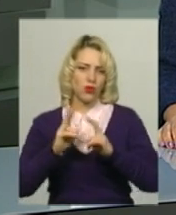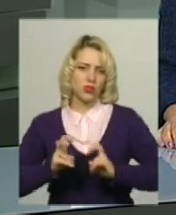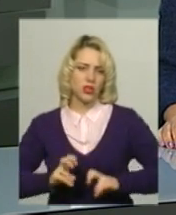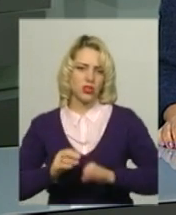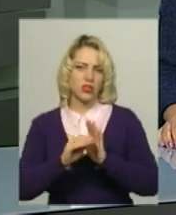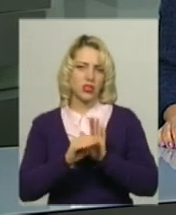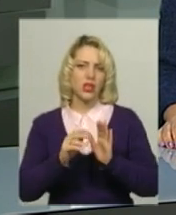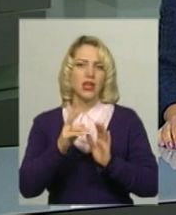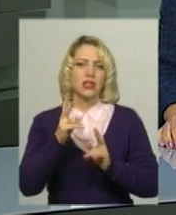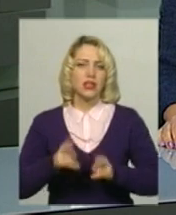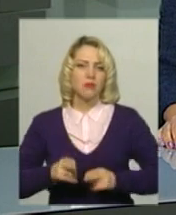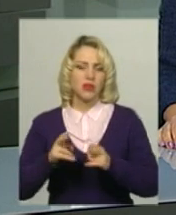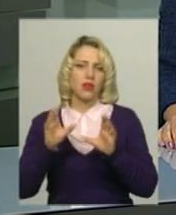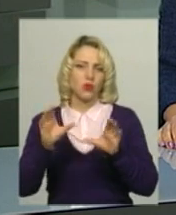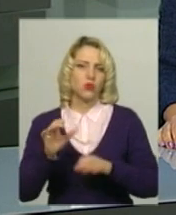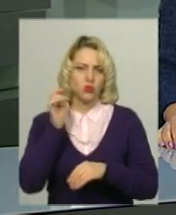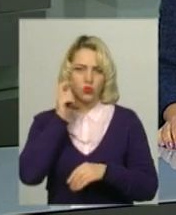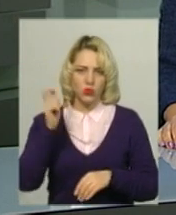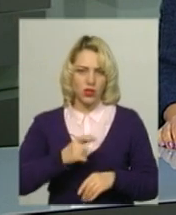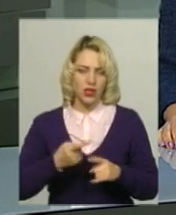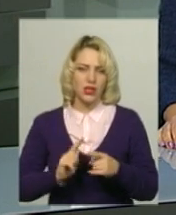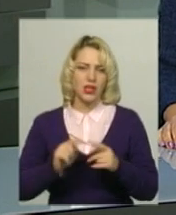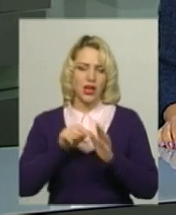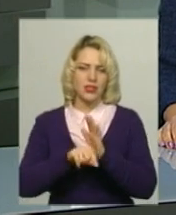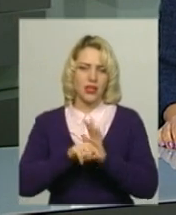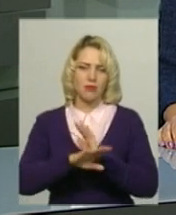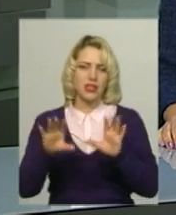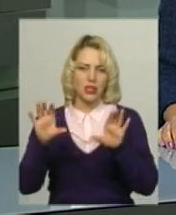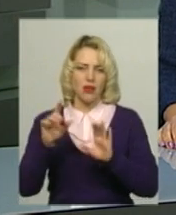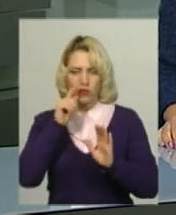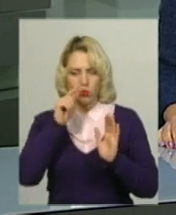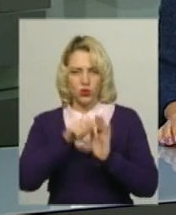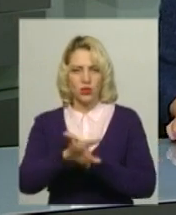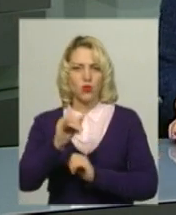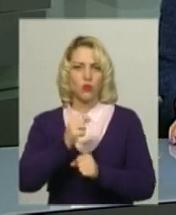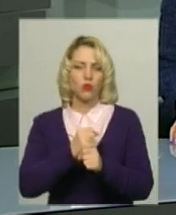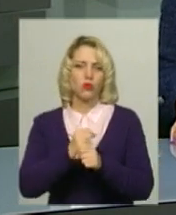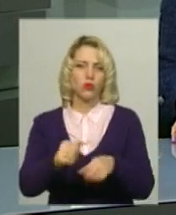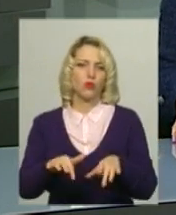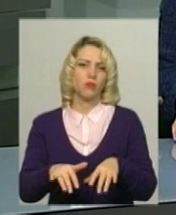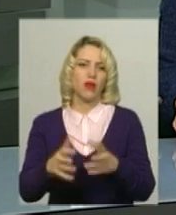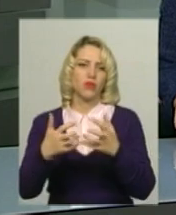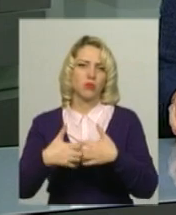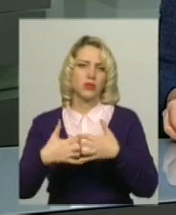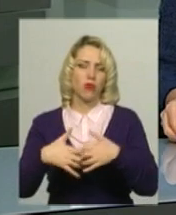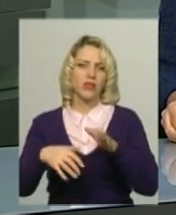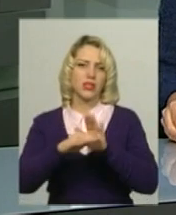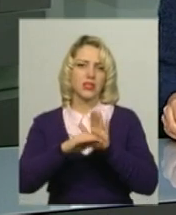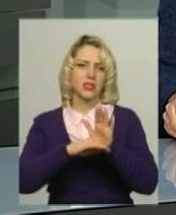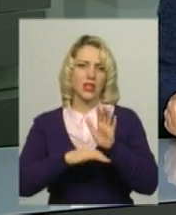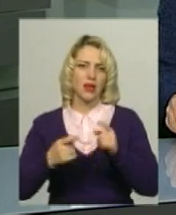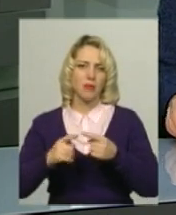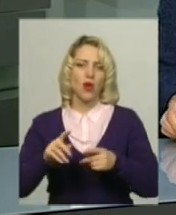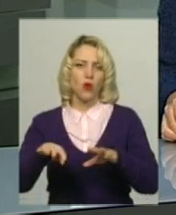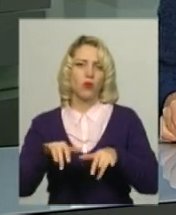361 Кримінального кодексу України, а саме несанкціоноване втручання у роботу комп'ютерів, автоматизованих систем, комп